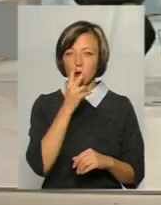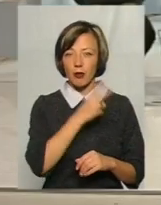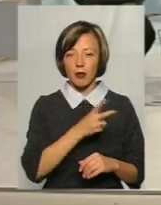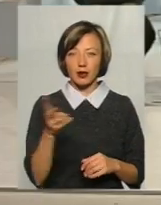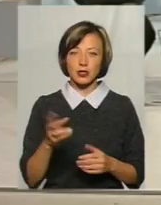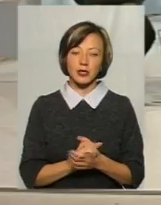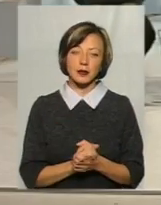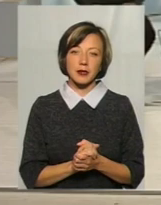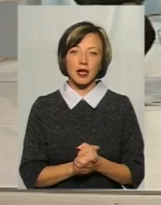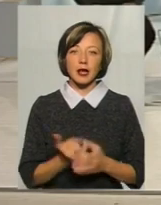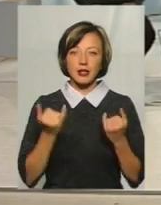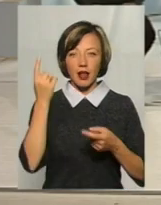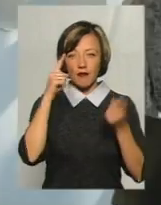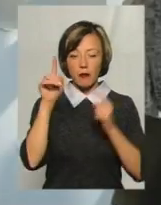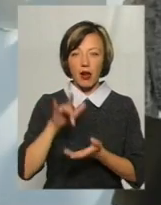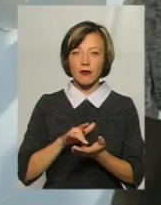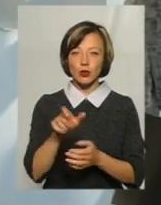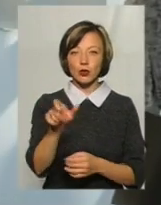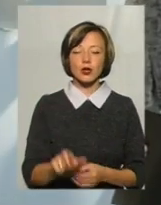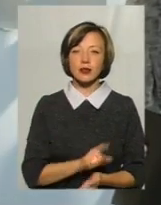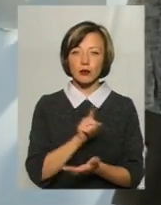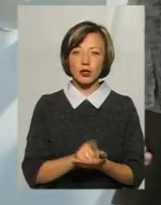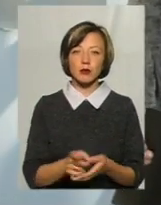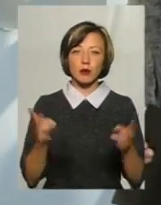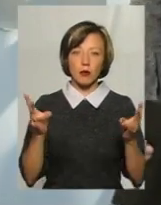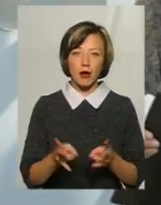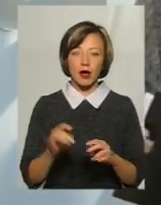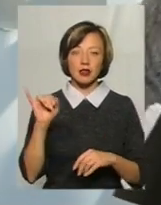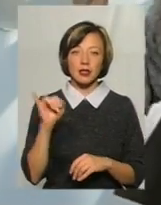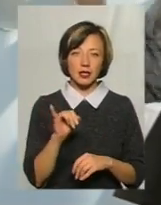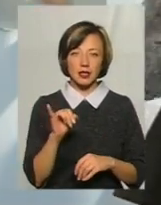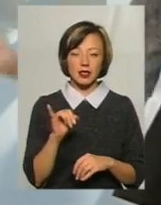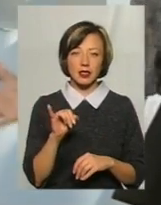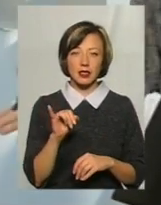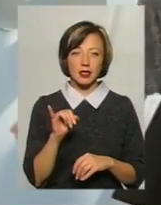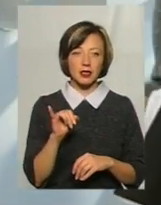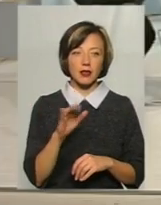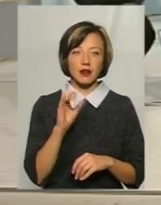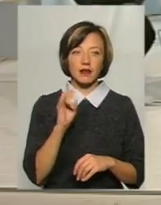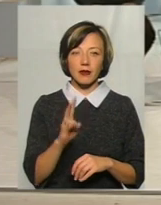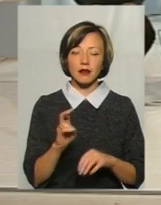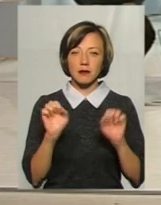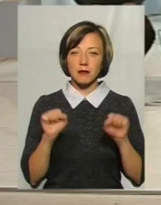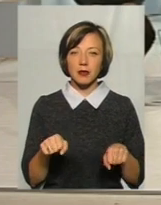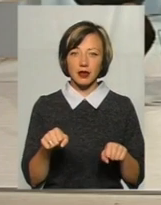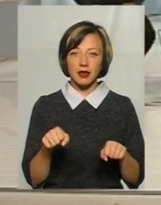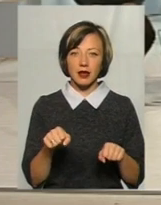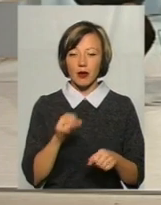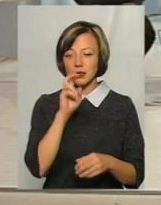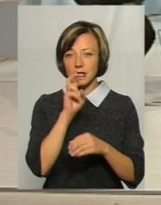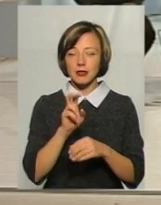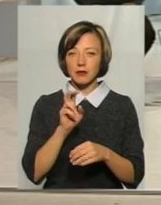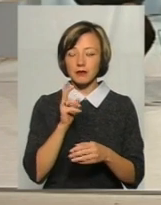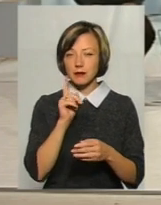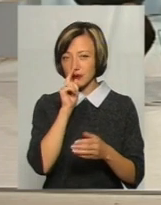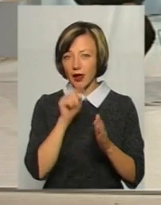Але для вивагливого туриста потрібно мати і, ну, скажімо, щоб він міг зайти на той електронний портал, подивитися,